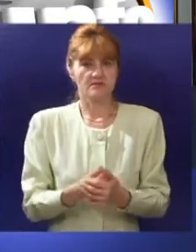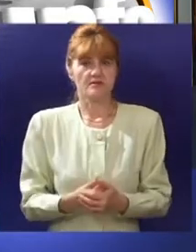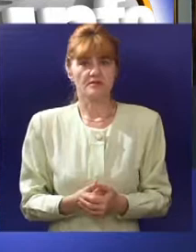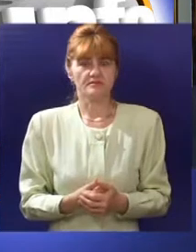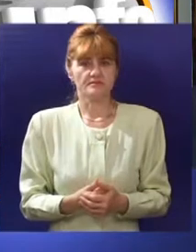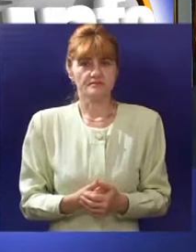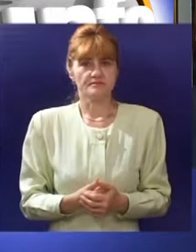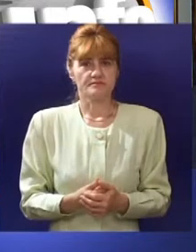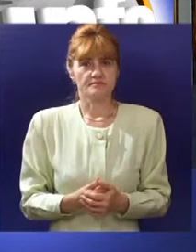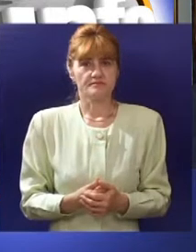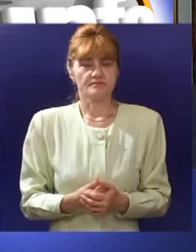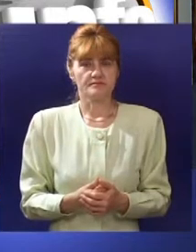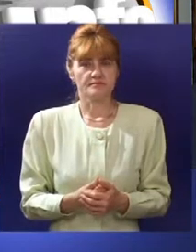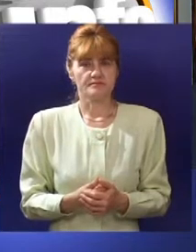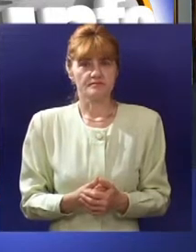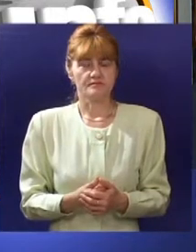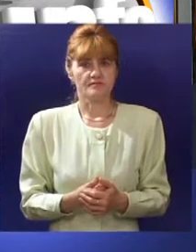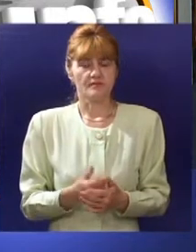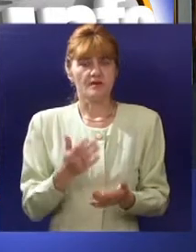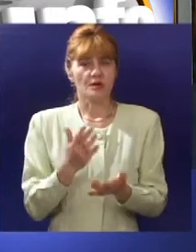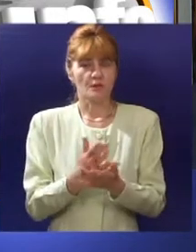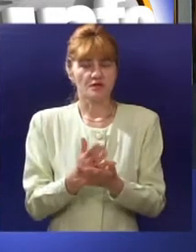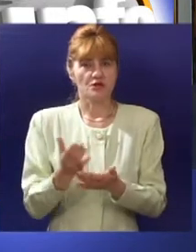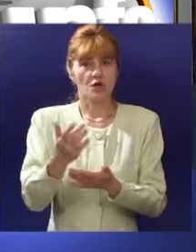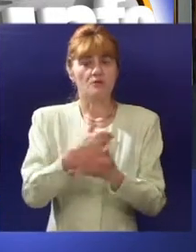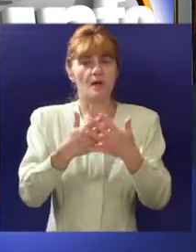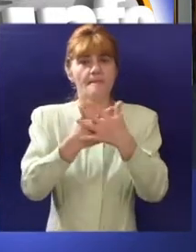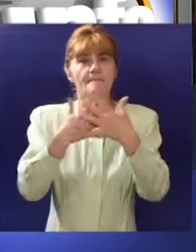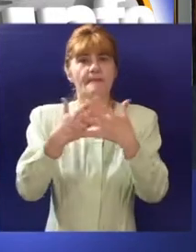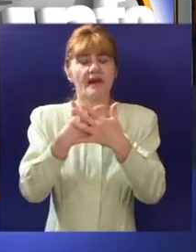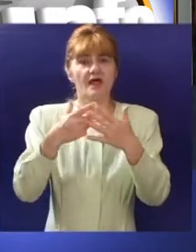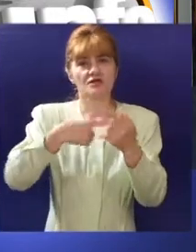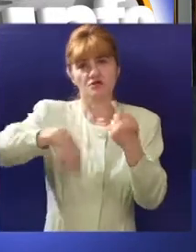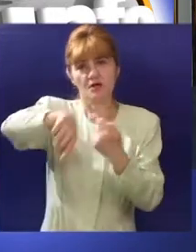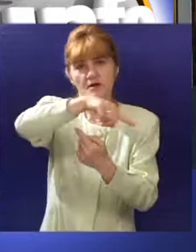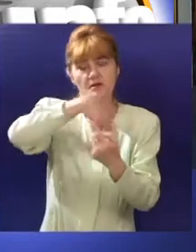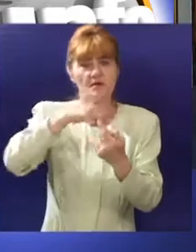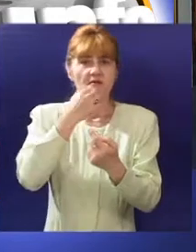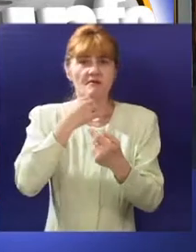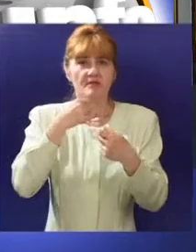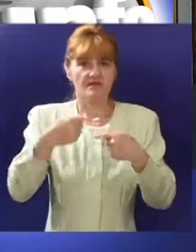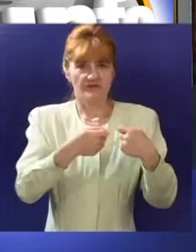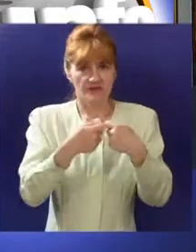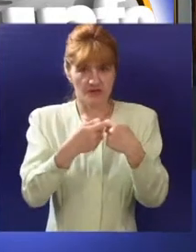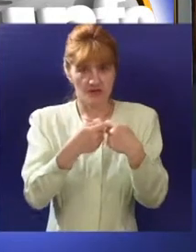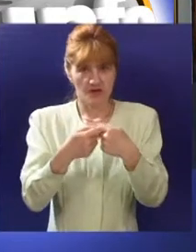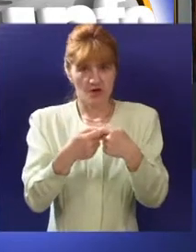sa teritorije naše zemlje koristeći mrežu regionalnih privrednih komora